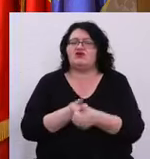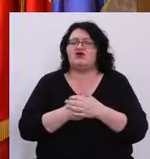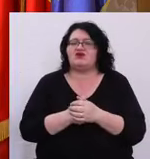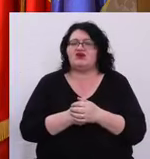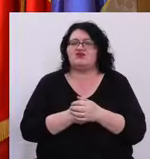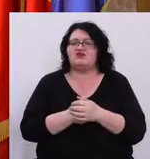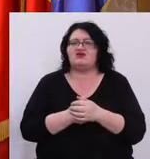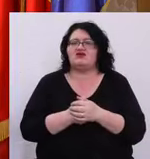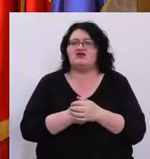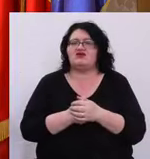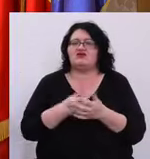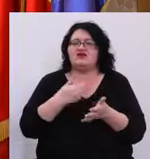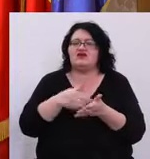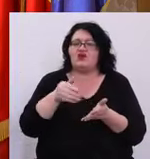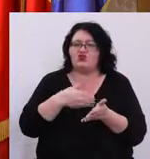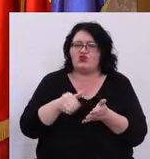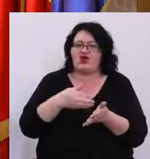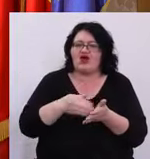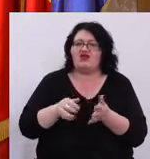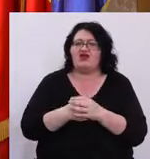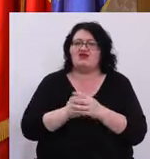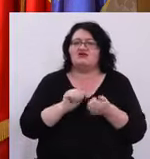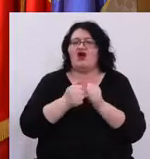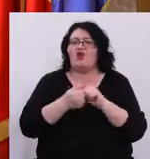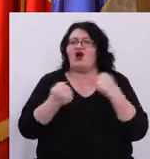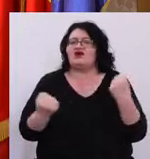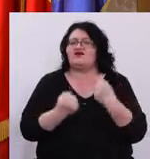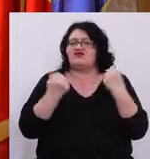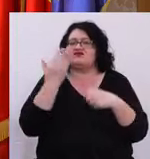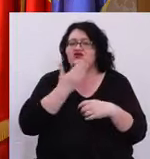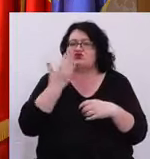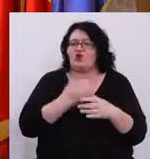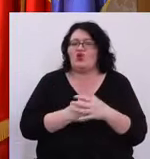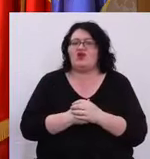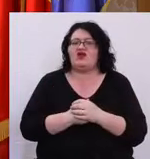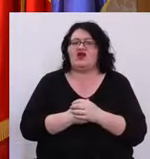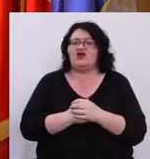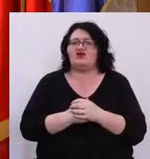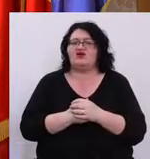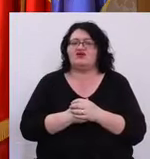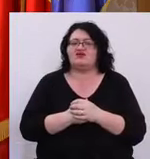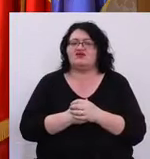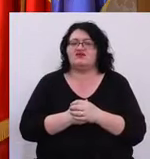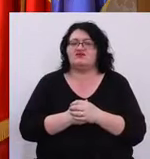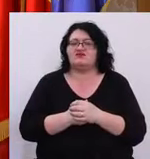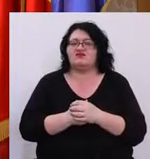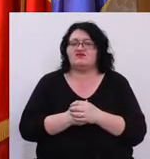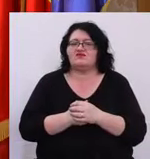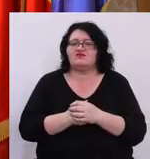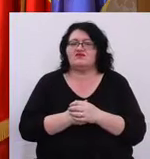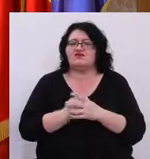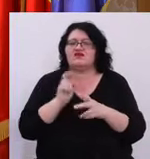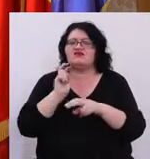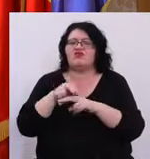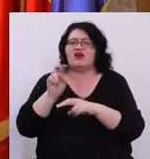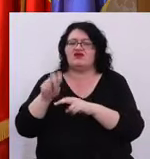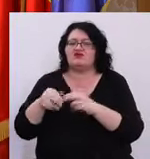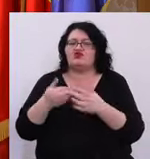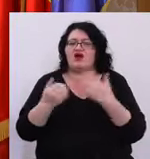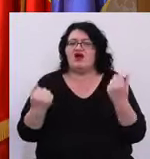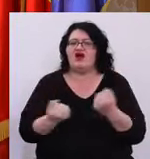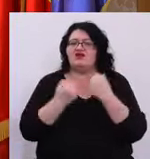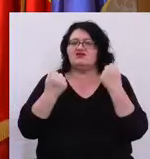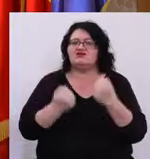cheltuielile sau activitățile școlilor Să participe la